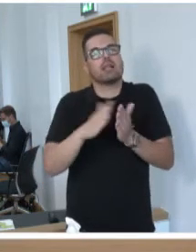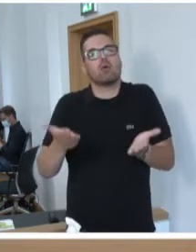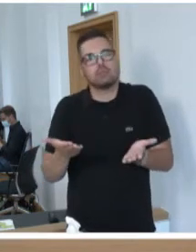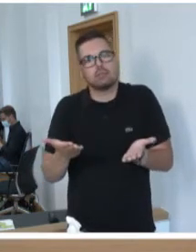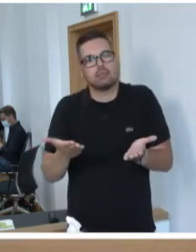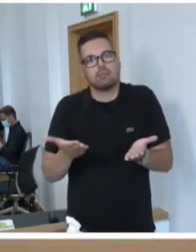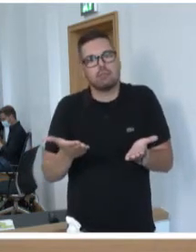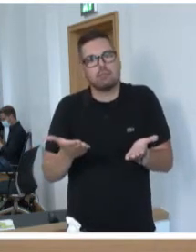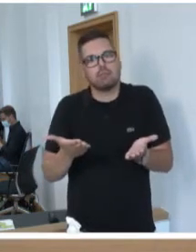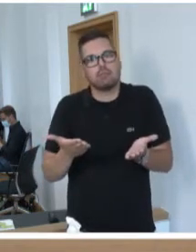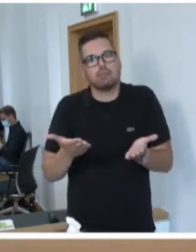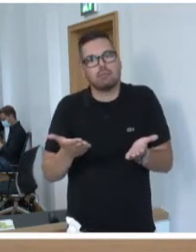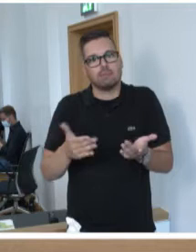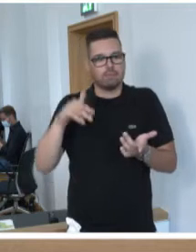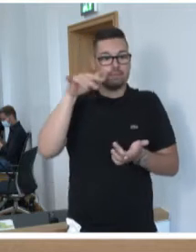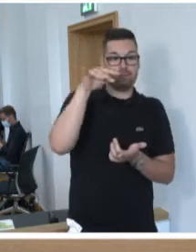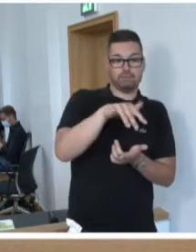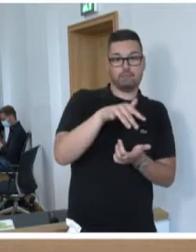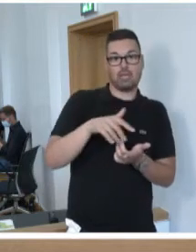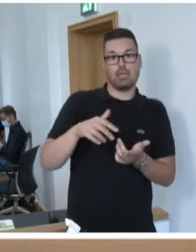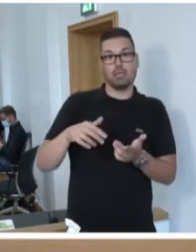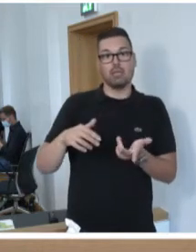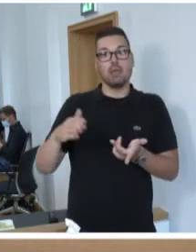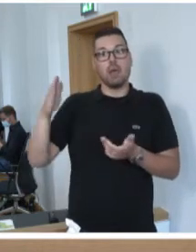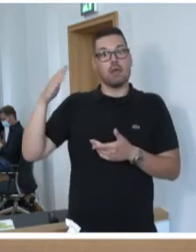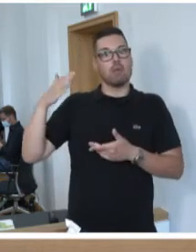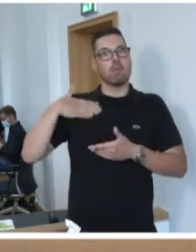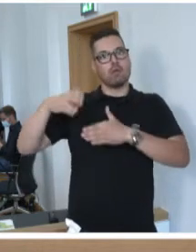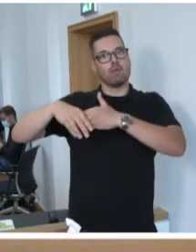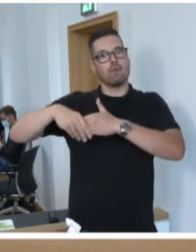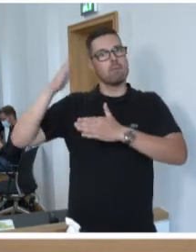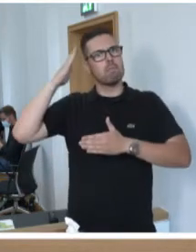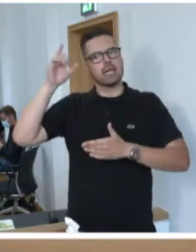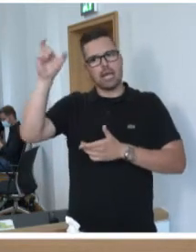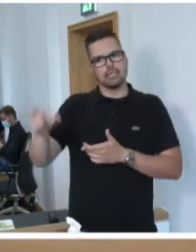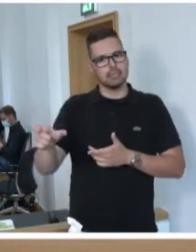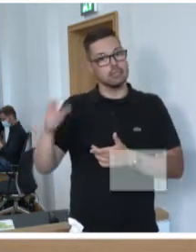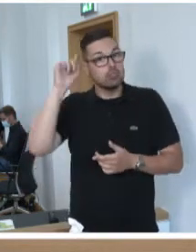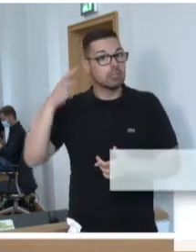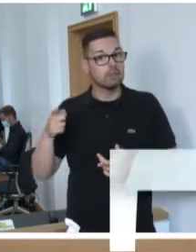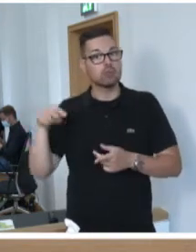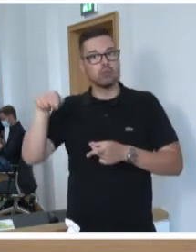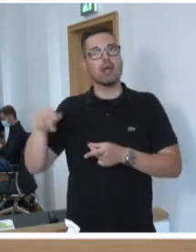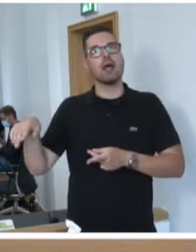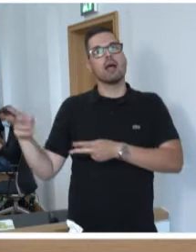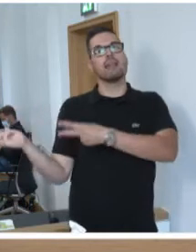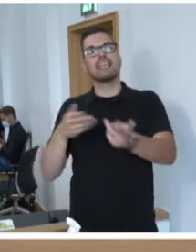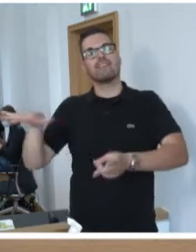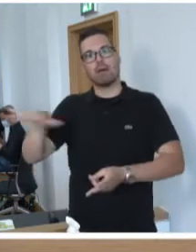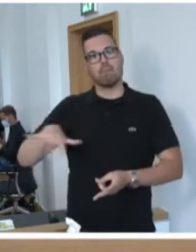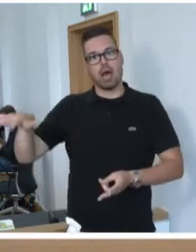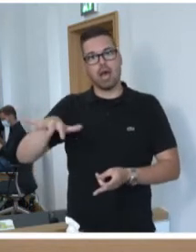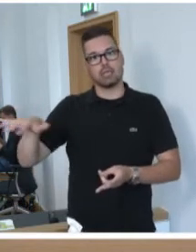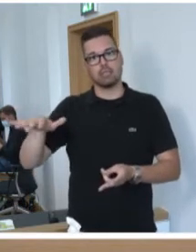einen entfernten Bekannten getroffen, wusste gar nicht, dass der bei einem Zulieferer im Supplierpark arbeitet. Er sagte mir, du wir